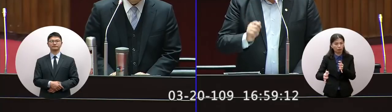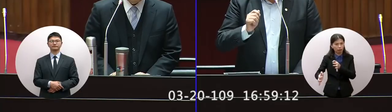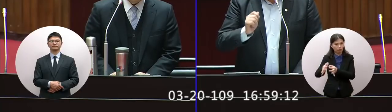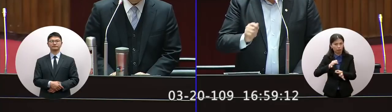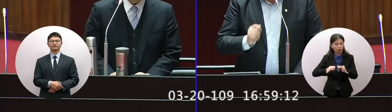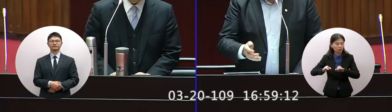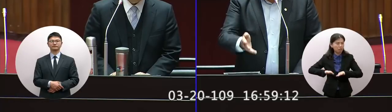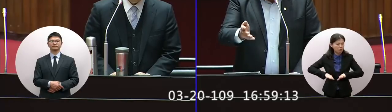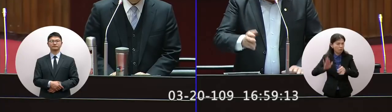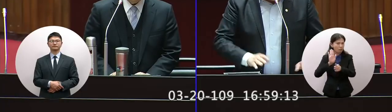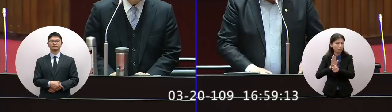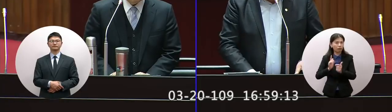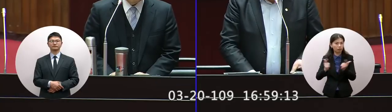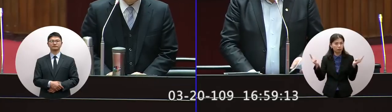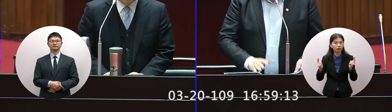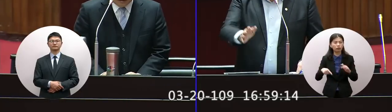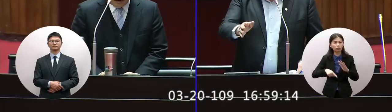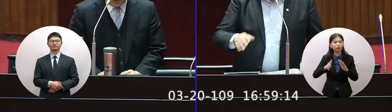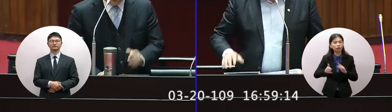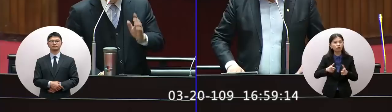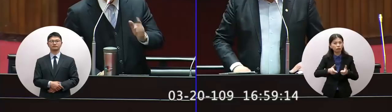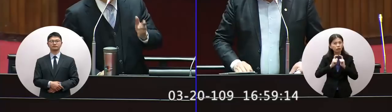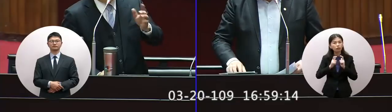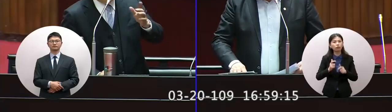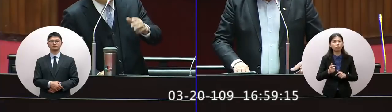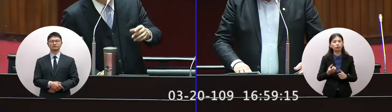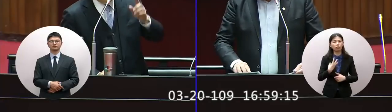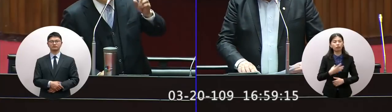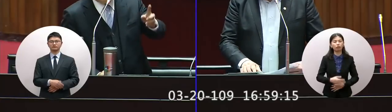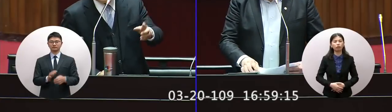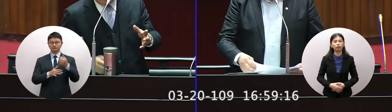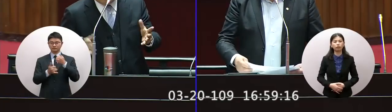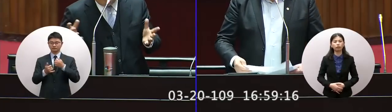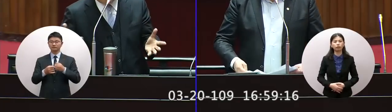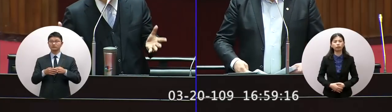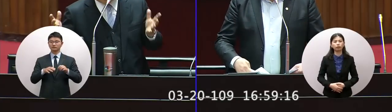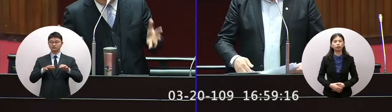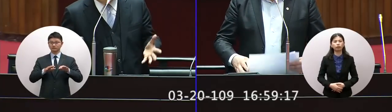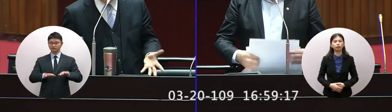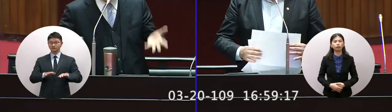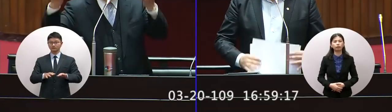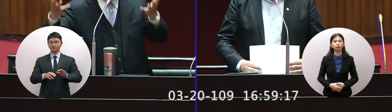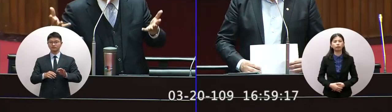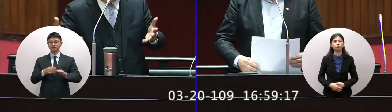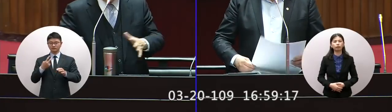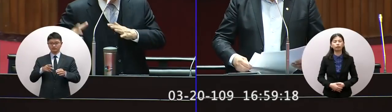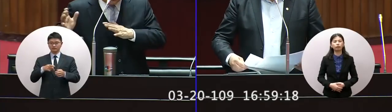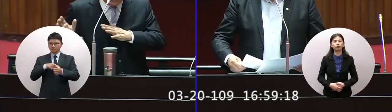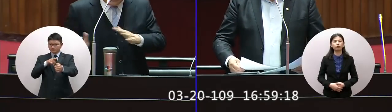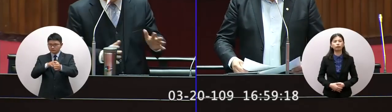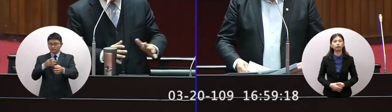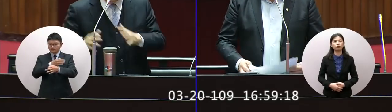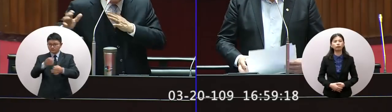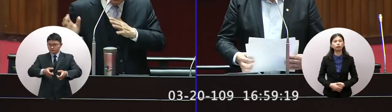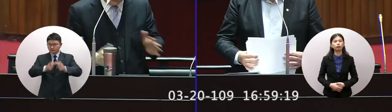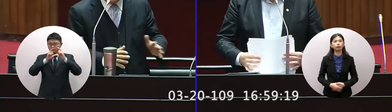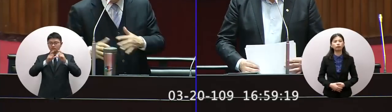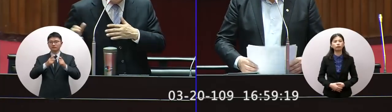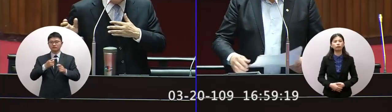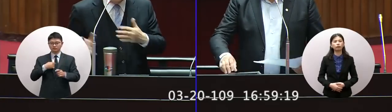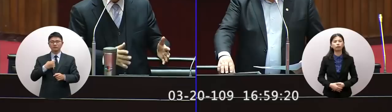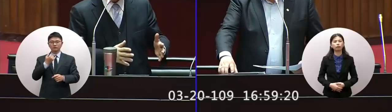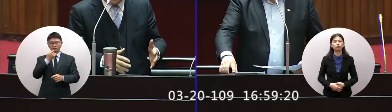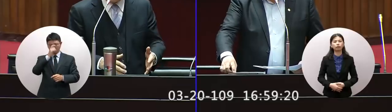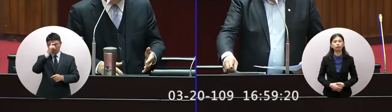創造機會有很大是不是這樣議長簡單出沒幾個了好那個委員現在說接下來的政新就能做的